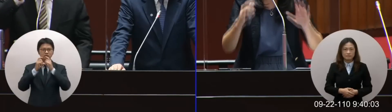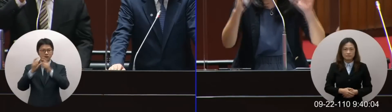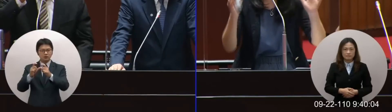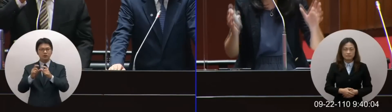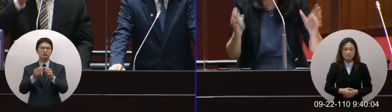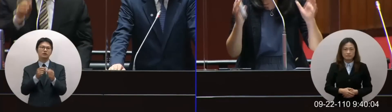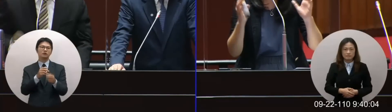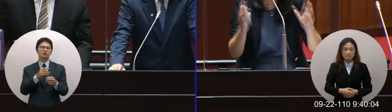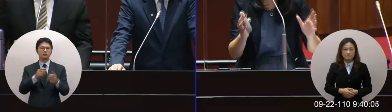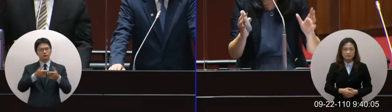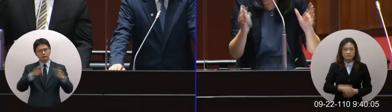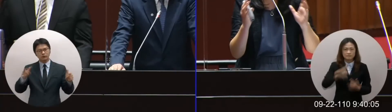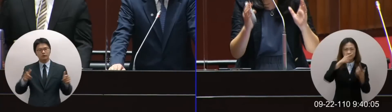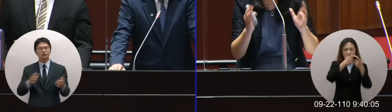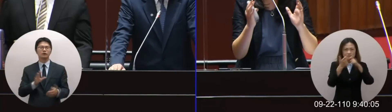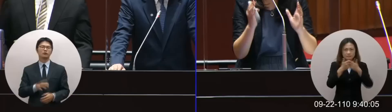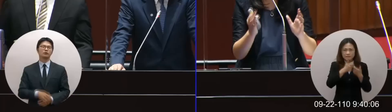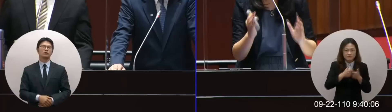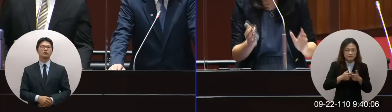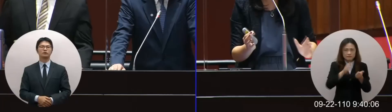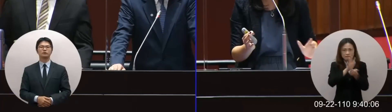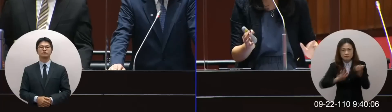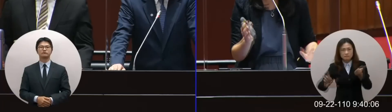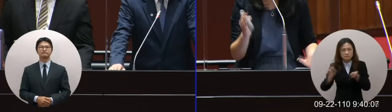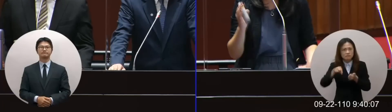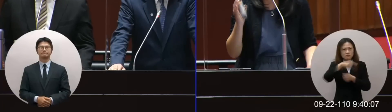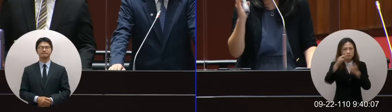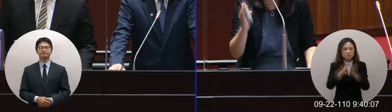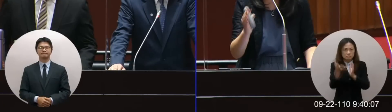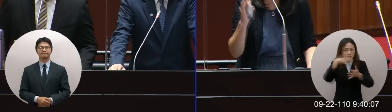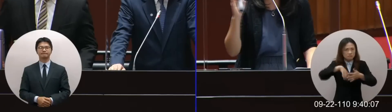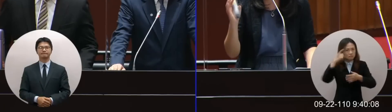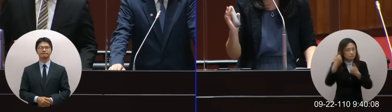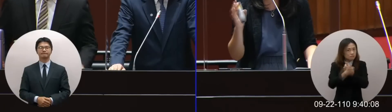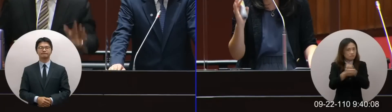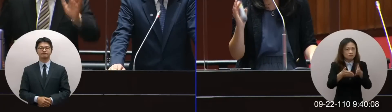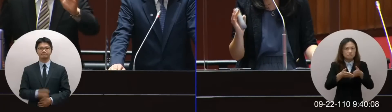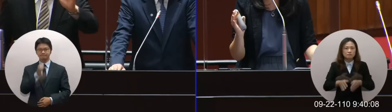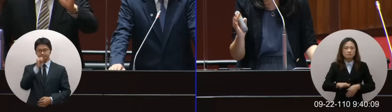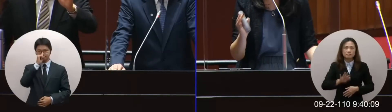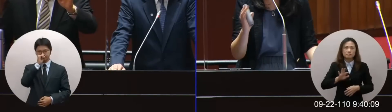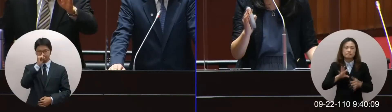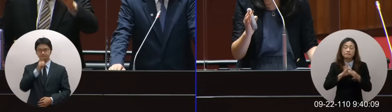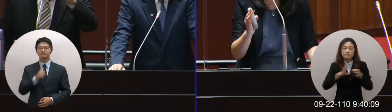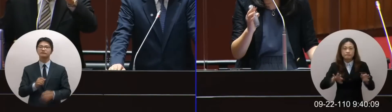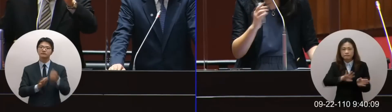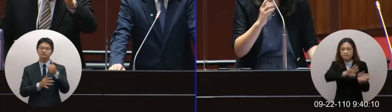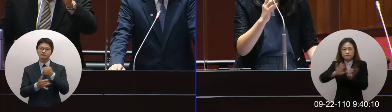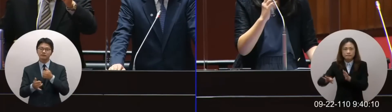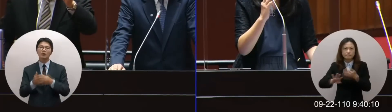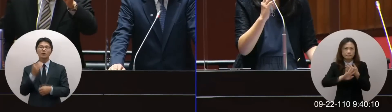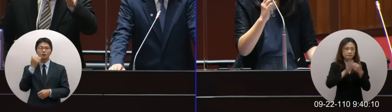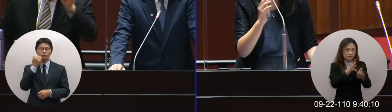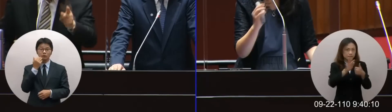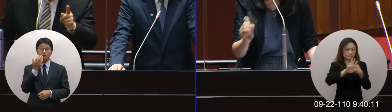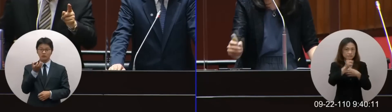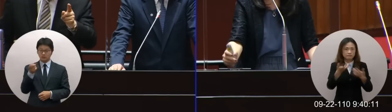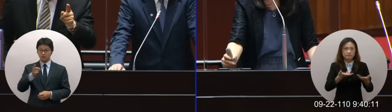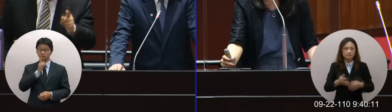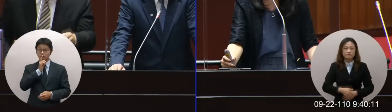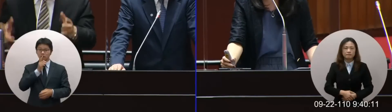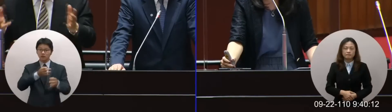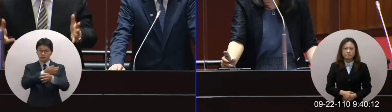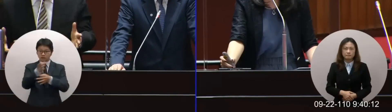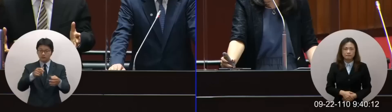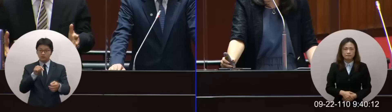所以不同的組合的變數應該都是你們要考慮的好沒關係我們先問另外一個問題好不好委如果以你說的經